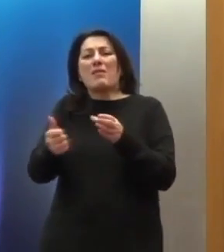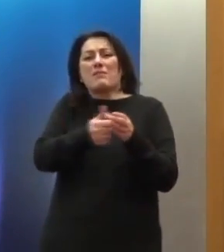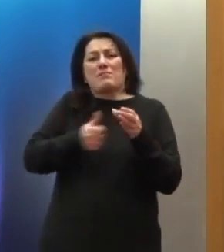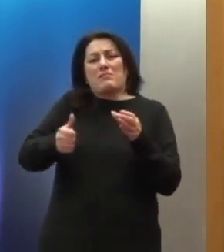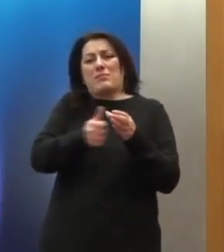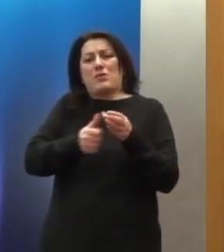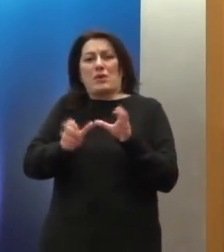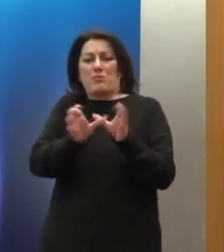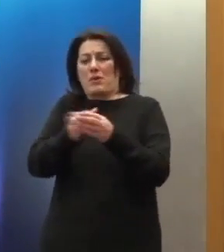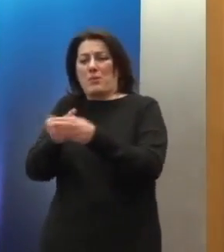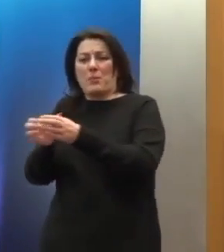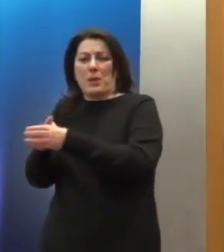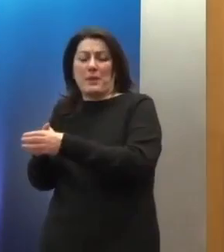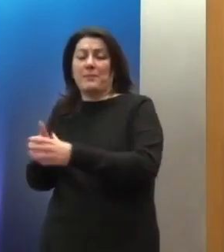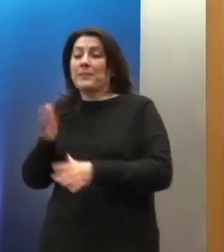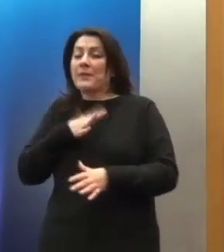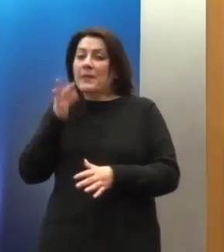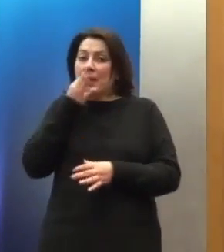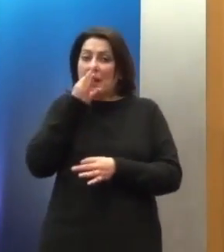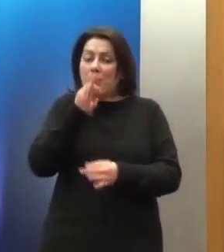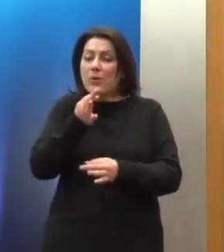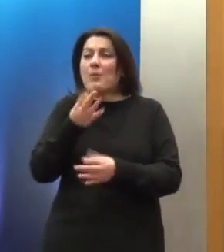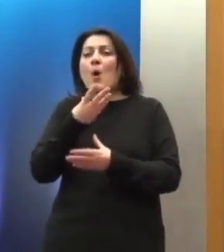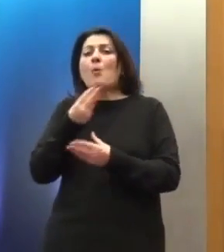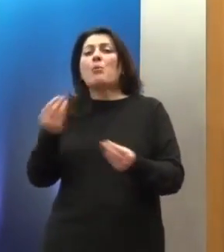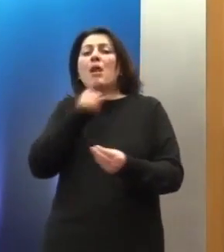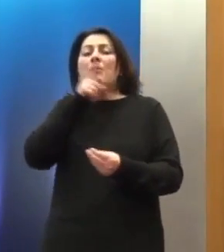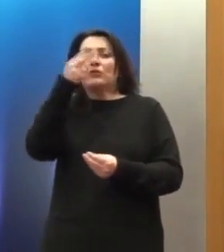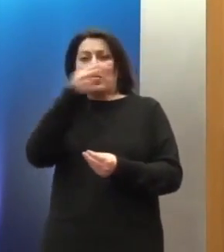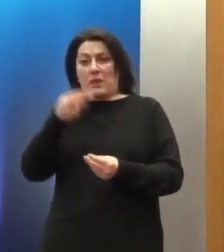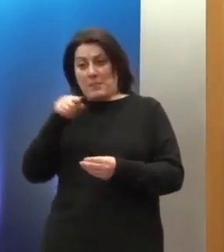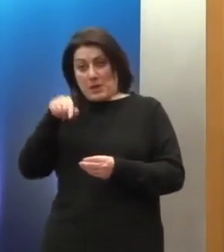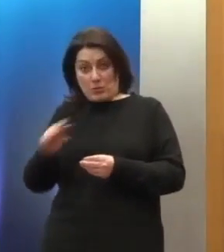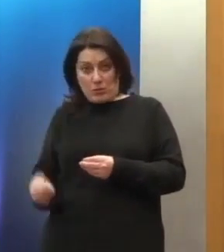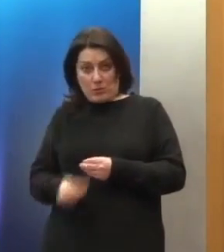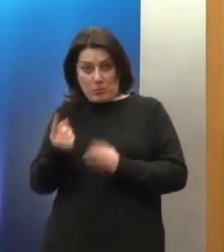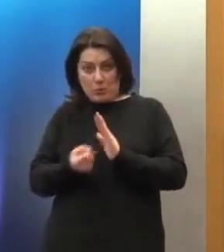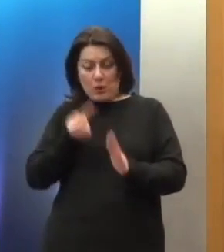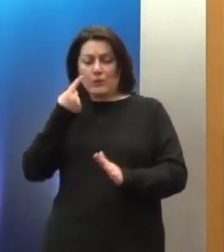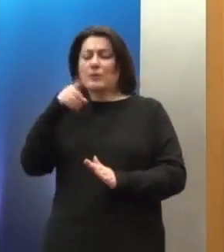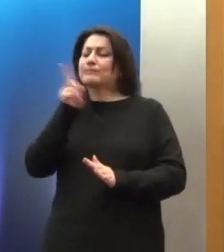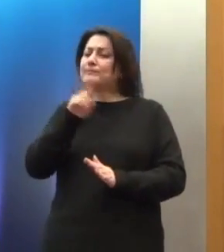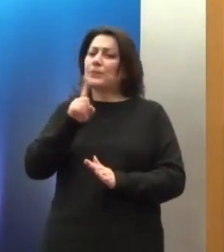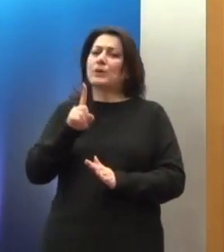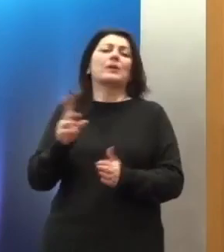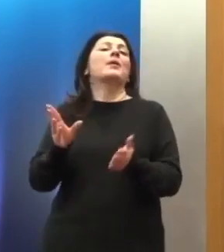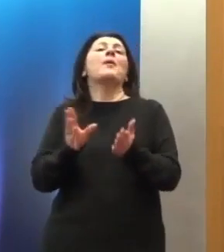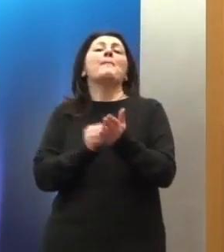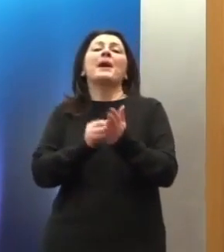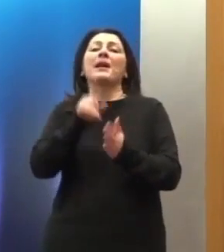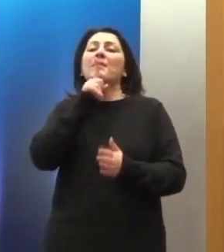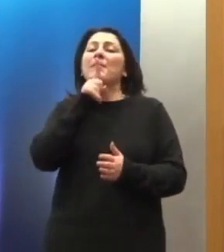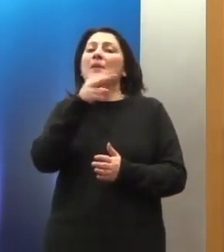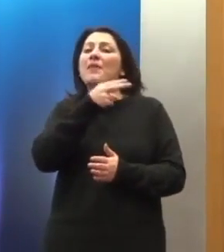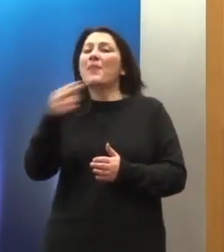Ήθελα να επισημάνω ότι πολλές από αυτές τις υποθέσεις δεν είναι καινούργιες, ούτε καινούργιες ζητήματα. Να φανταστείτε ότι για την εκτέλεση των αποφάσεων